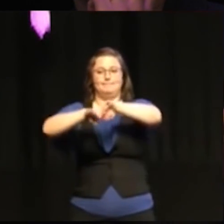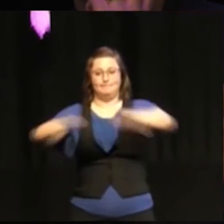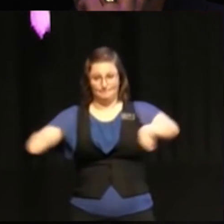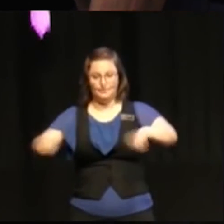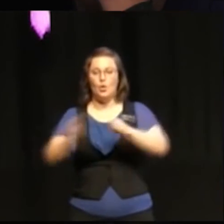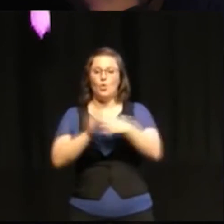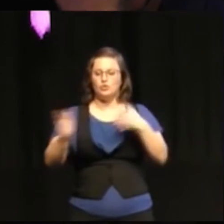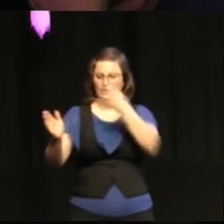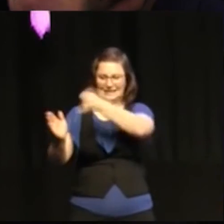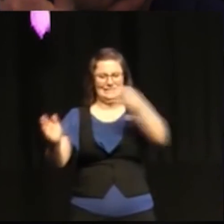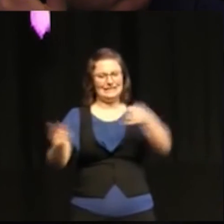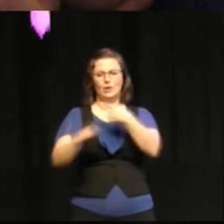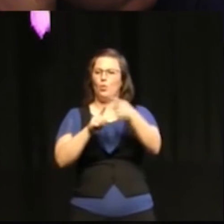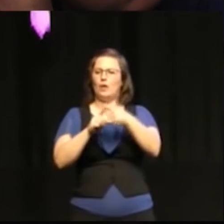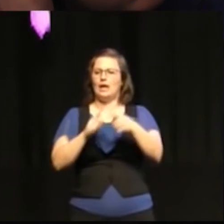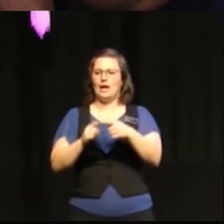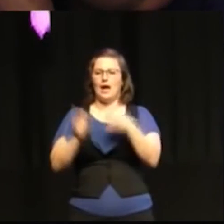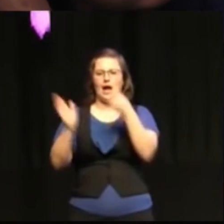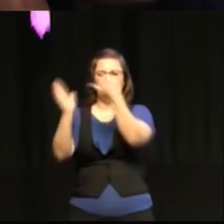karaktär